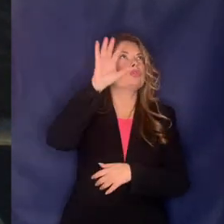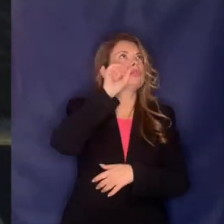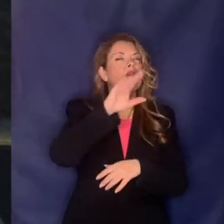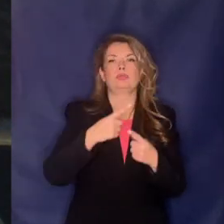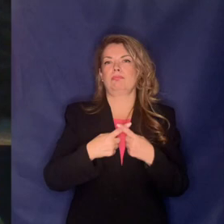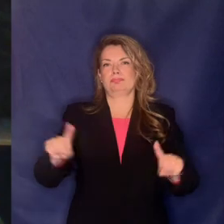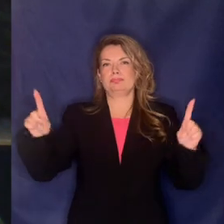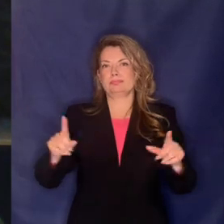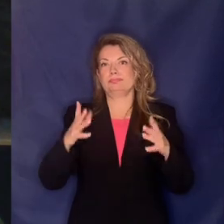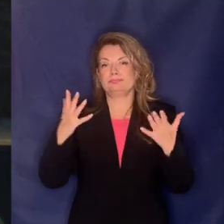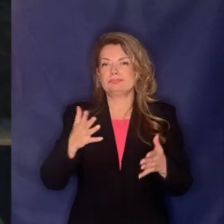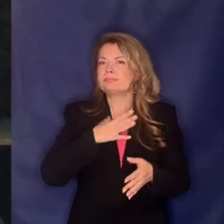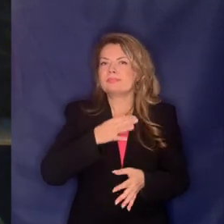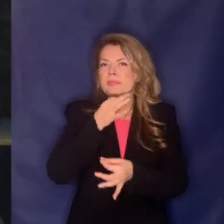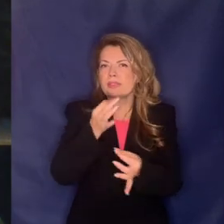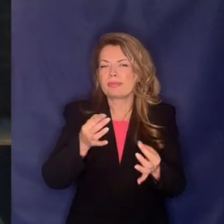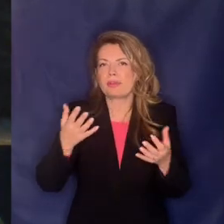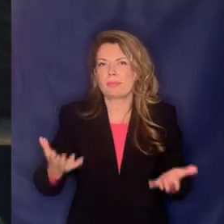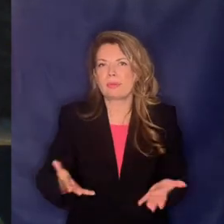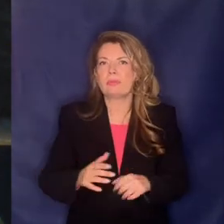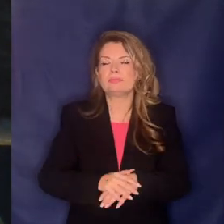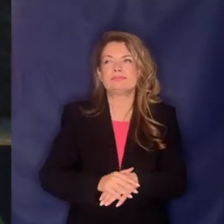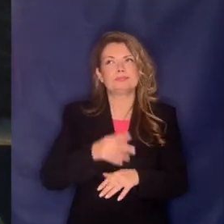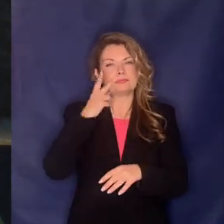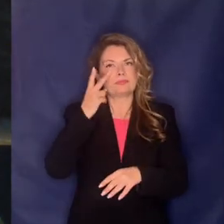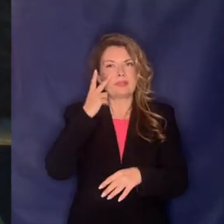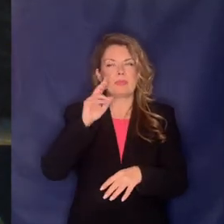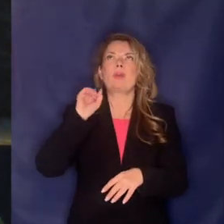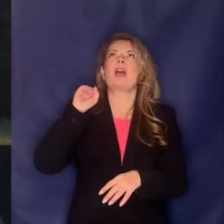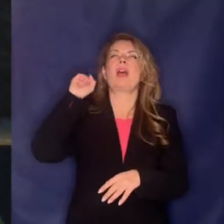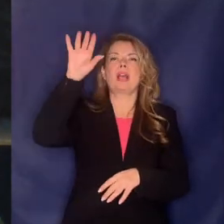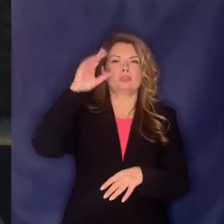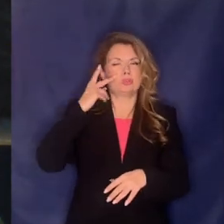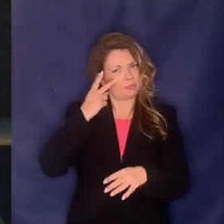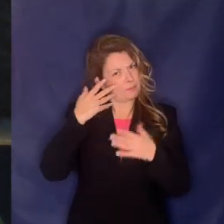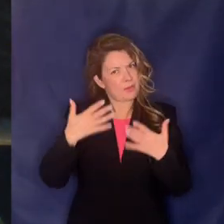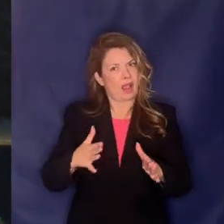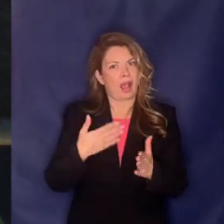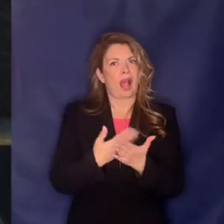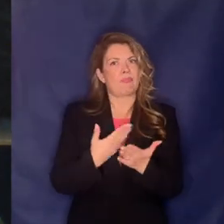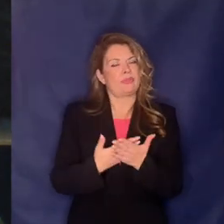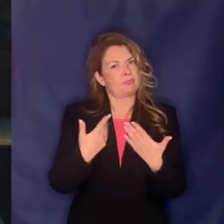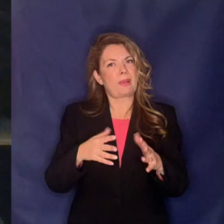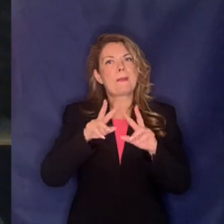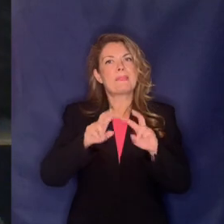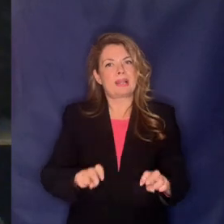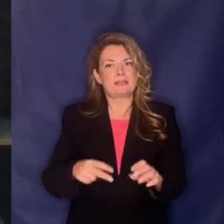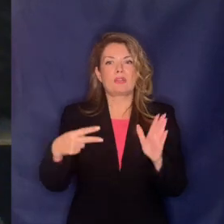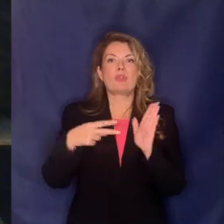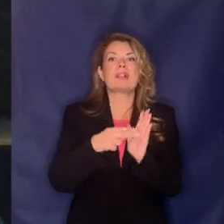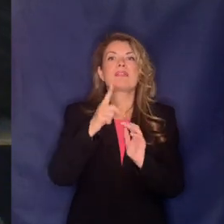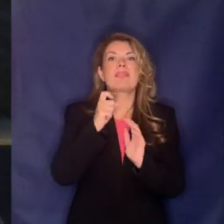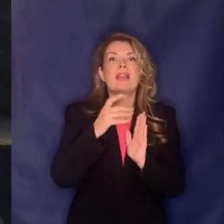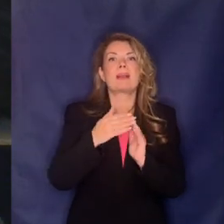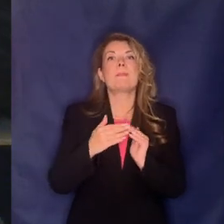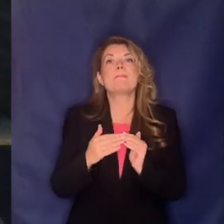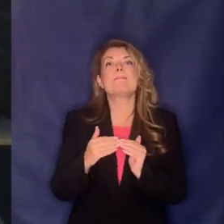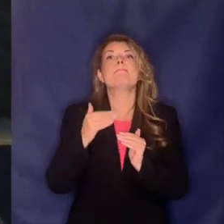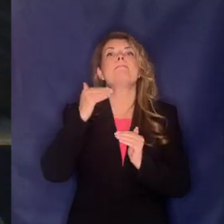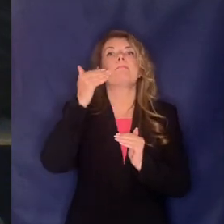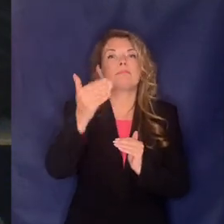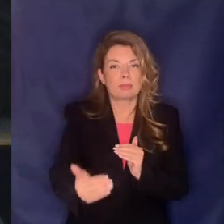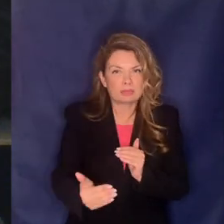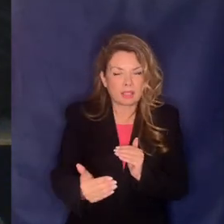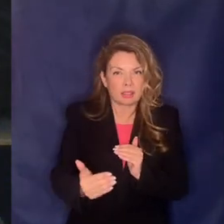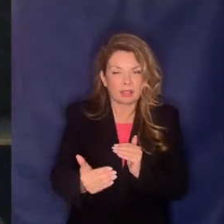πω ότι η διεθνής πρακτική όπως είδατε από τη μελέτη μετά το 2010 ήδη